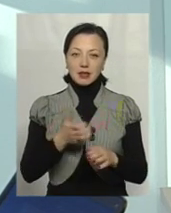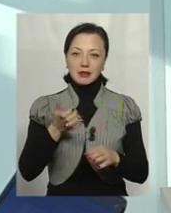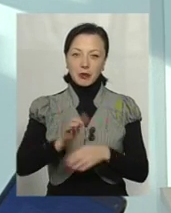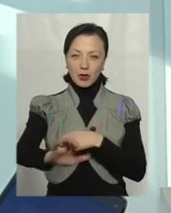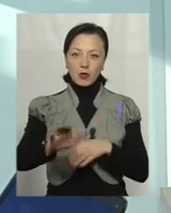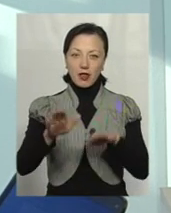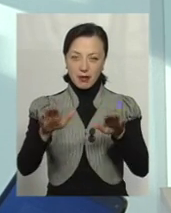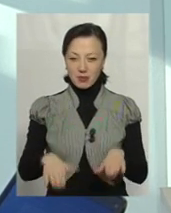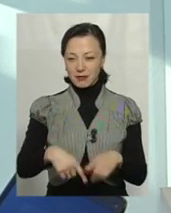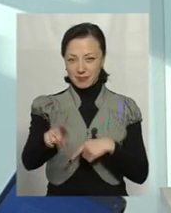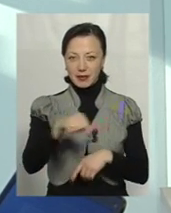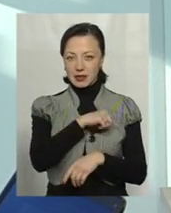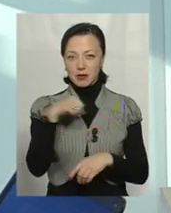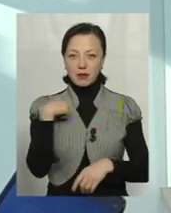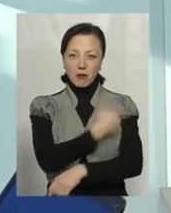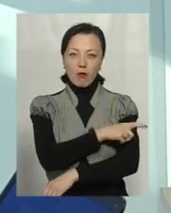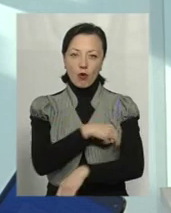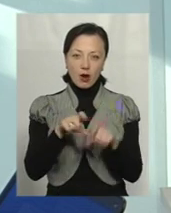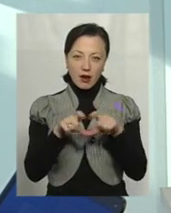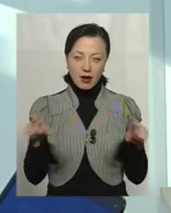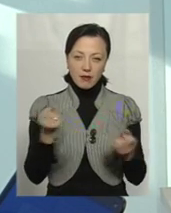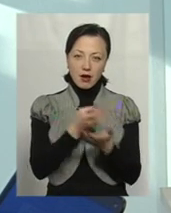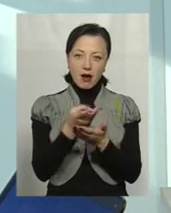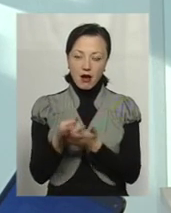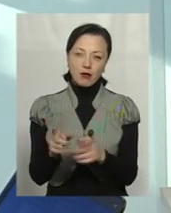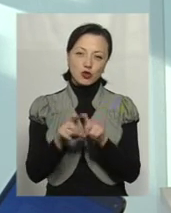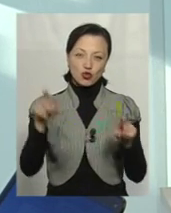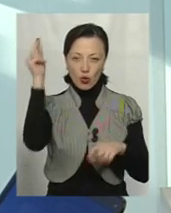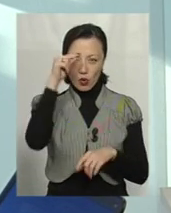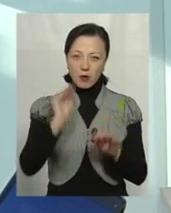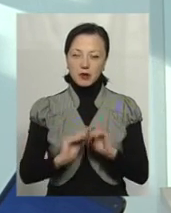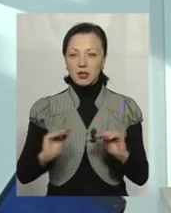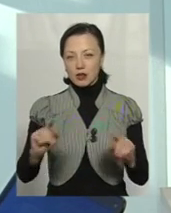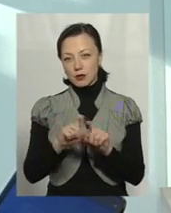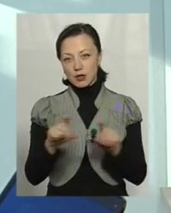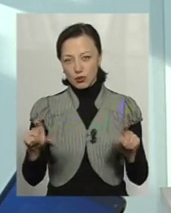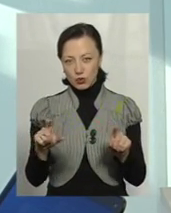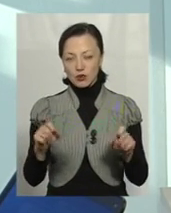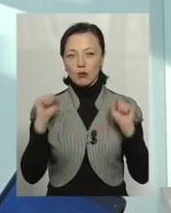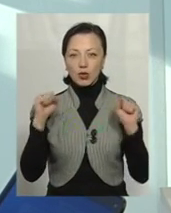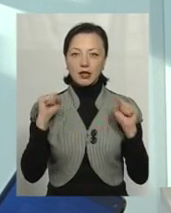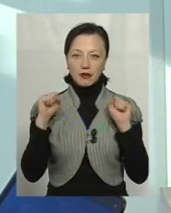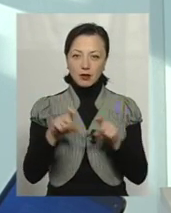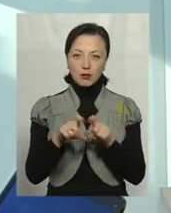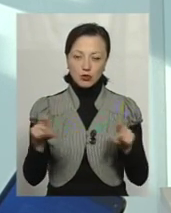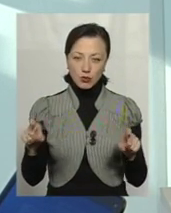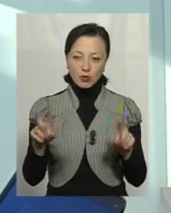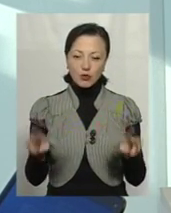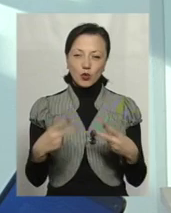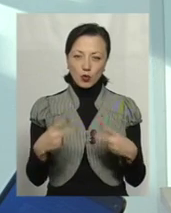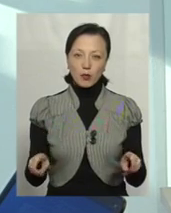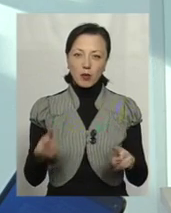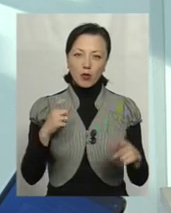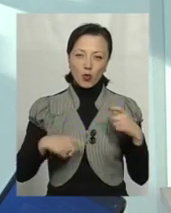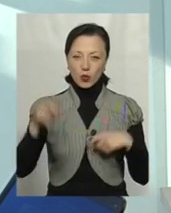місця. Займайтеся поліклініками, лікарнями, школами, дитячими садочками, спортивними клубами,